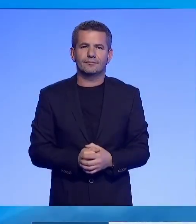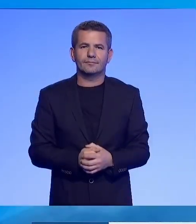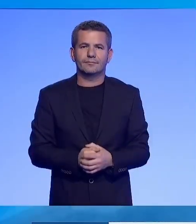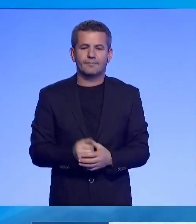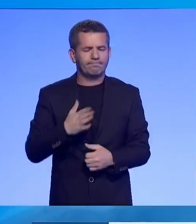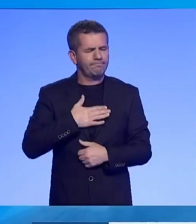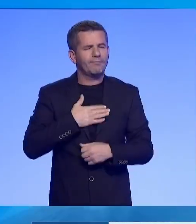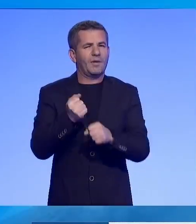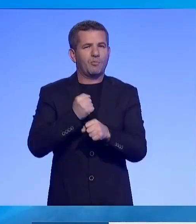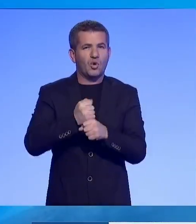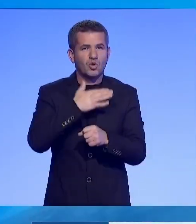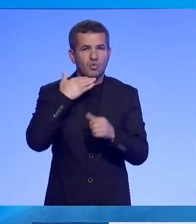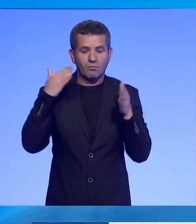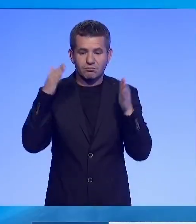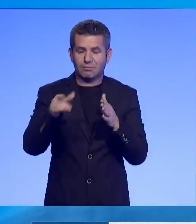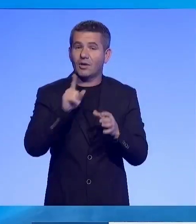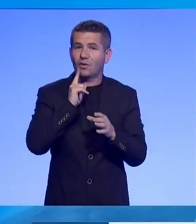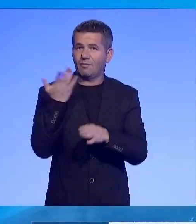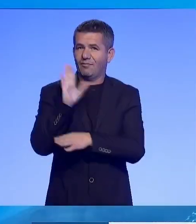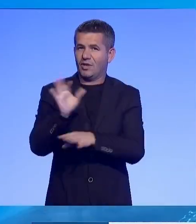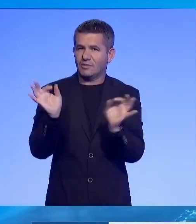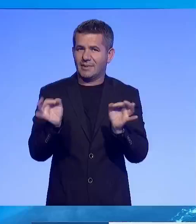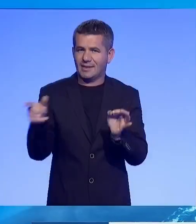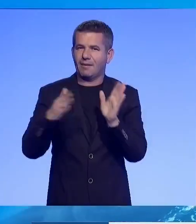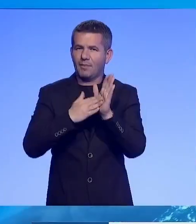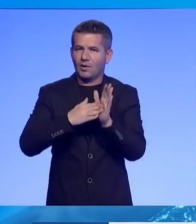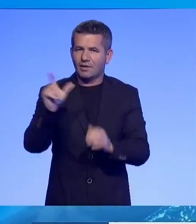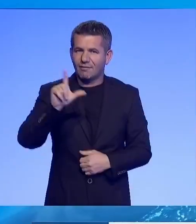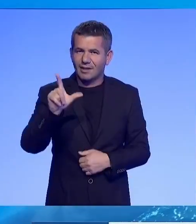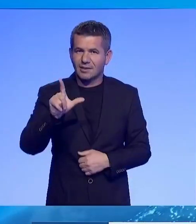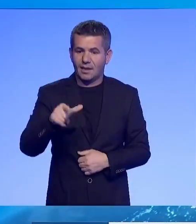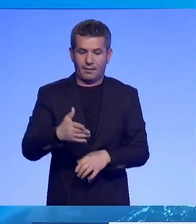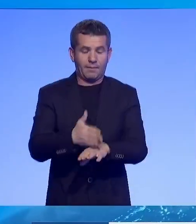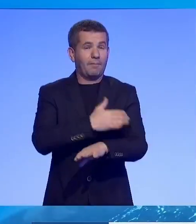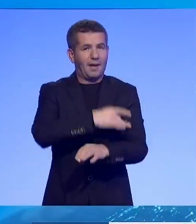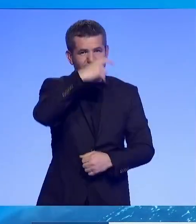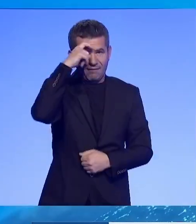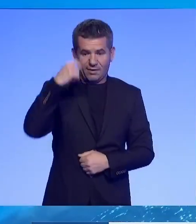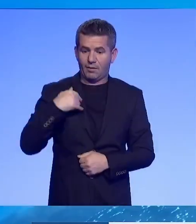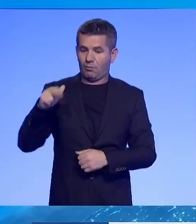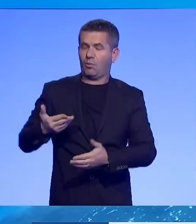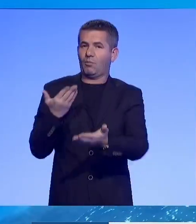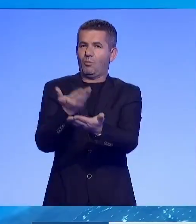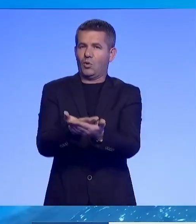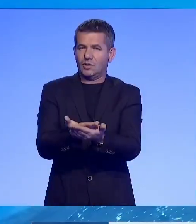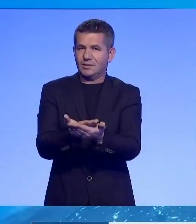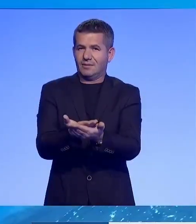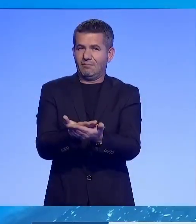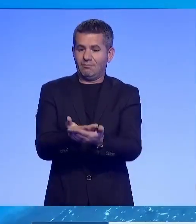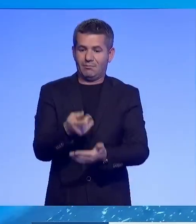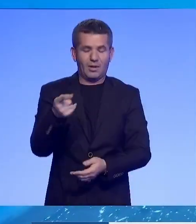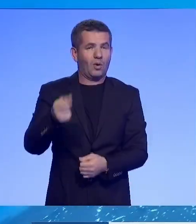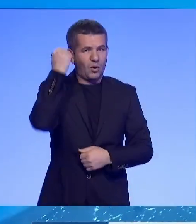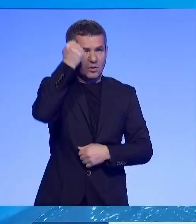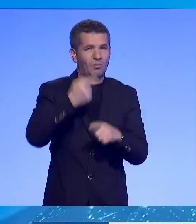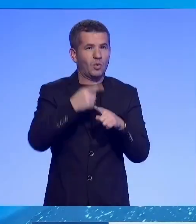Jemi duke punuar shumë me të dërguarin special i Miroslavë Lajqak. Para verës, ua kemi prezentuar një plan Kosovës dhe Sërbis, që do